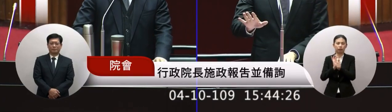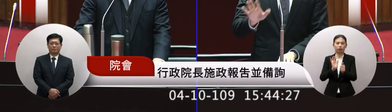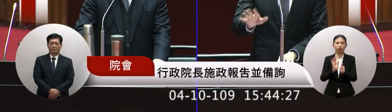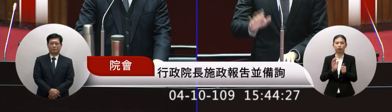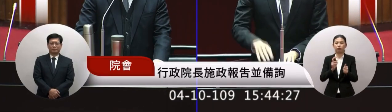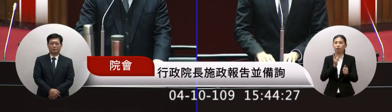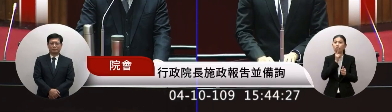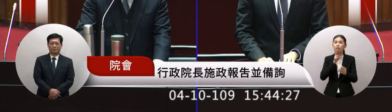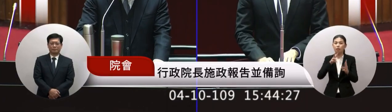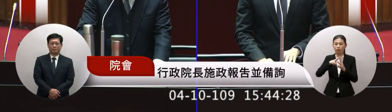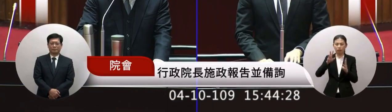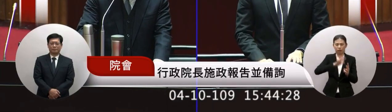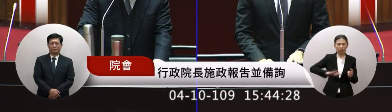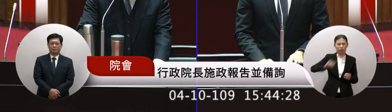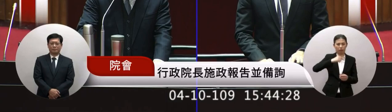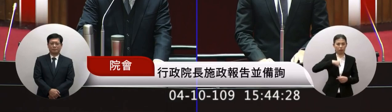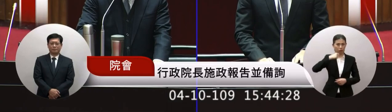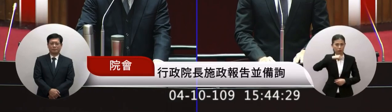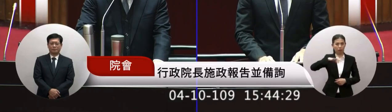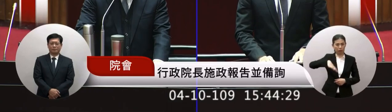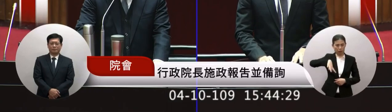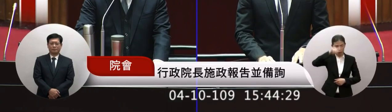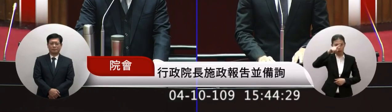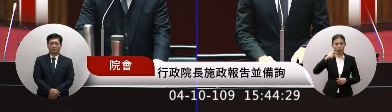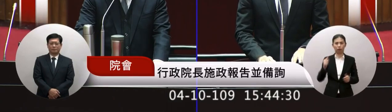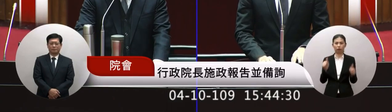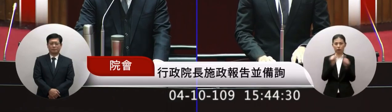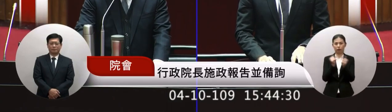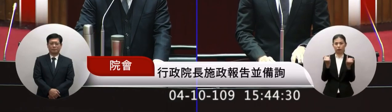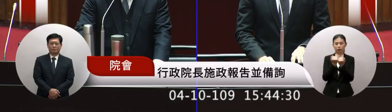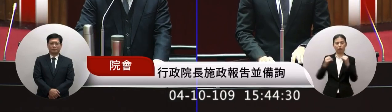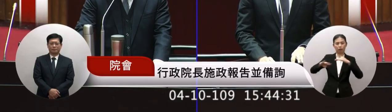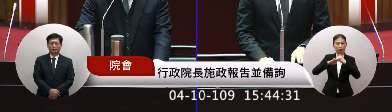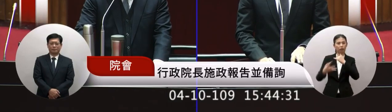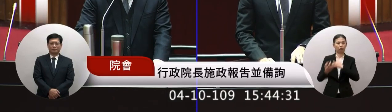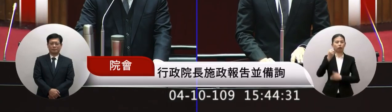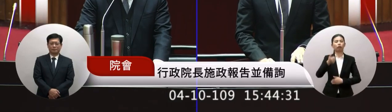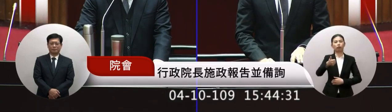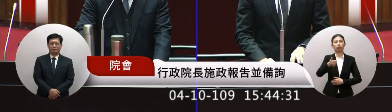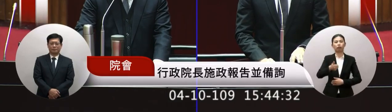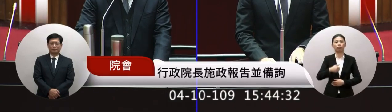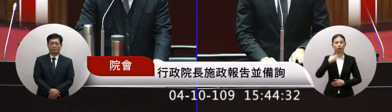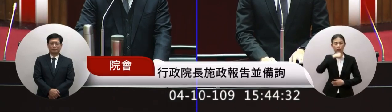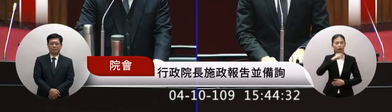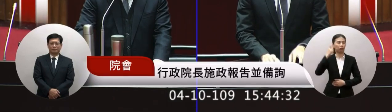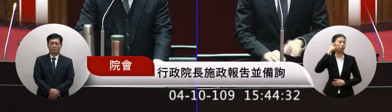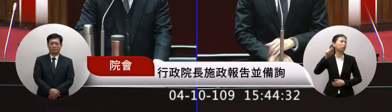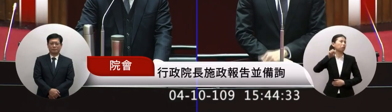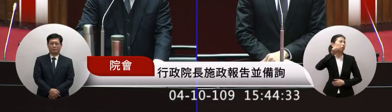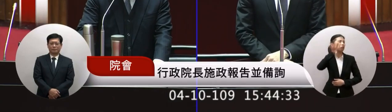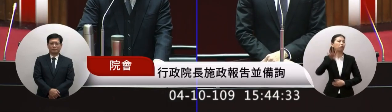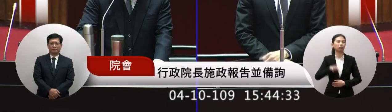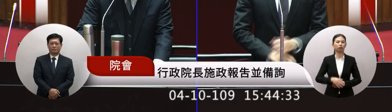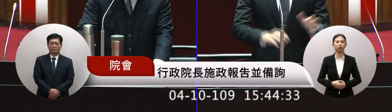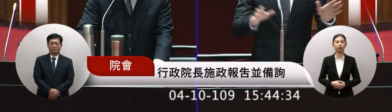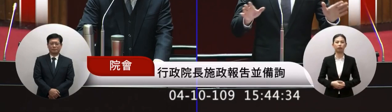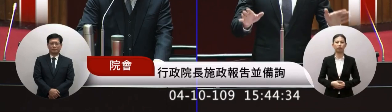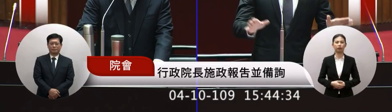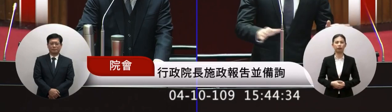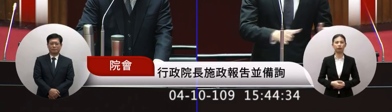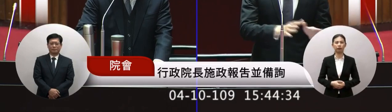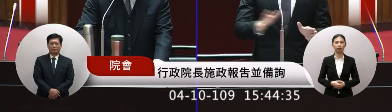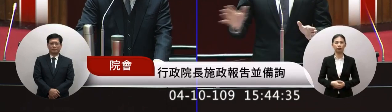州 第一位婚姻品館的國家我覺得這是我們祝大家所有的台灣人 公平和驕傲的事情不過